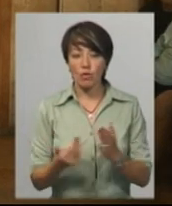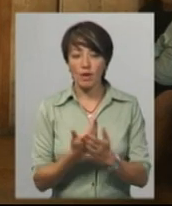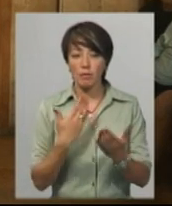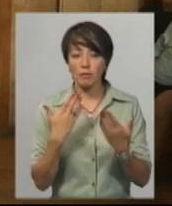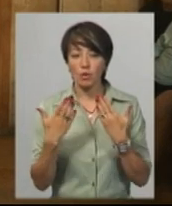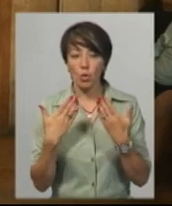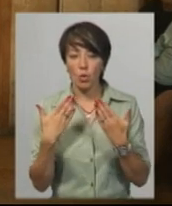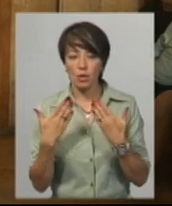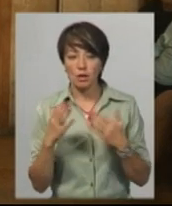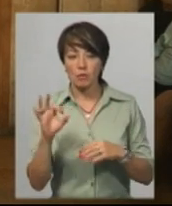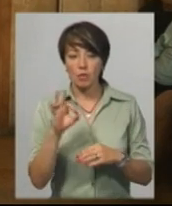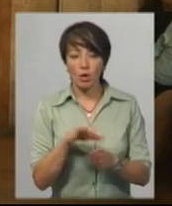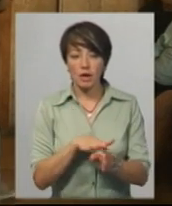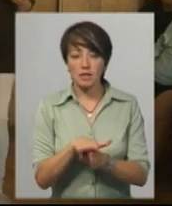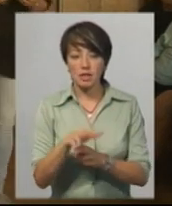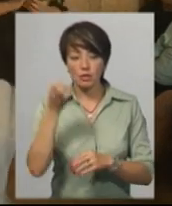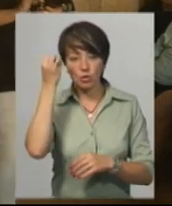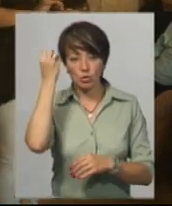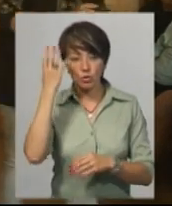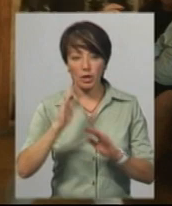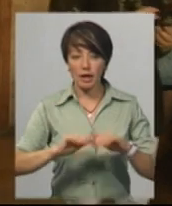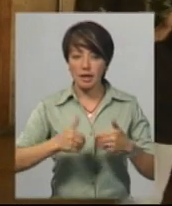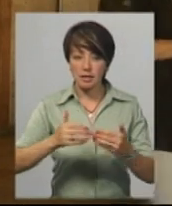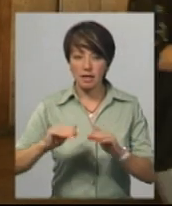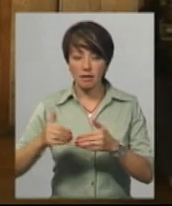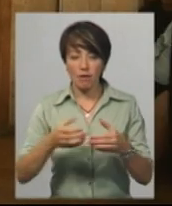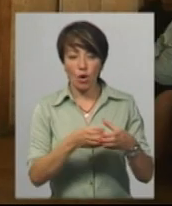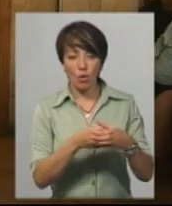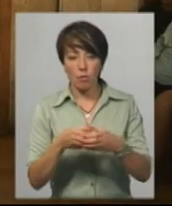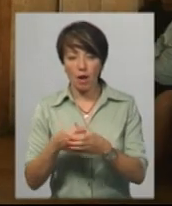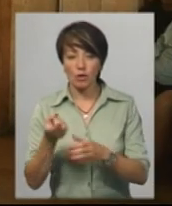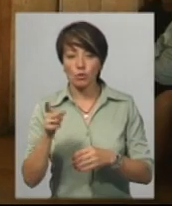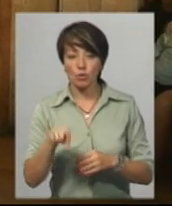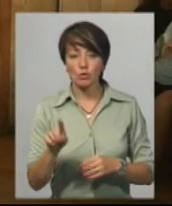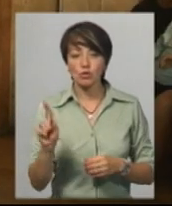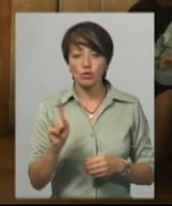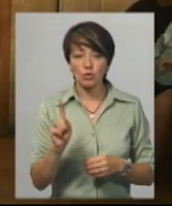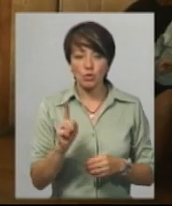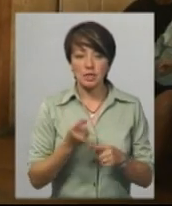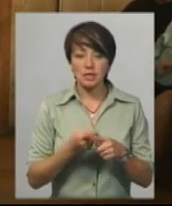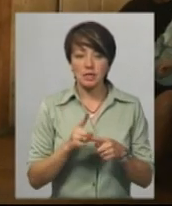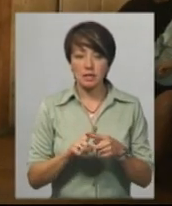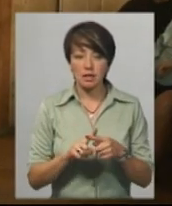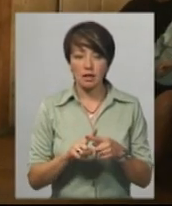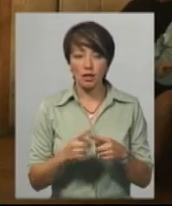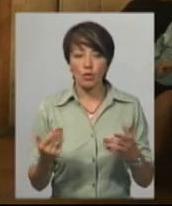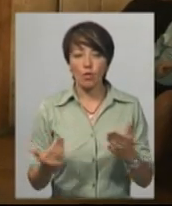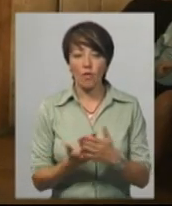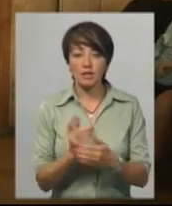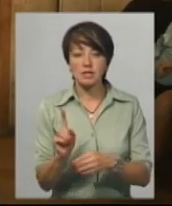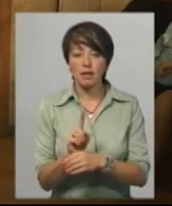підходи щодо реалізації культурних ініціацій громад, тому що це нові